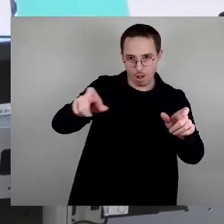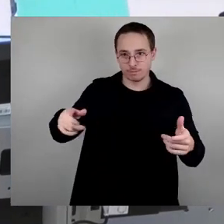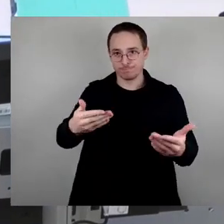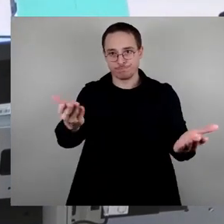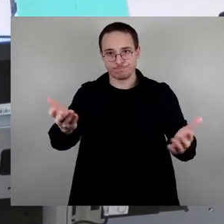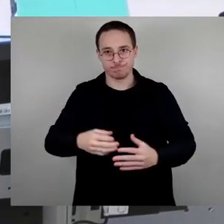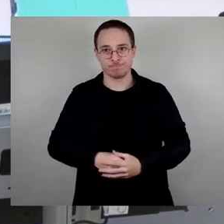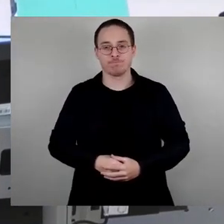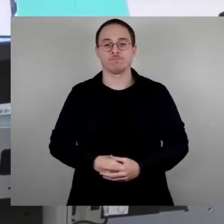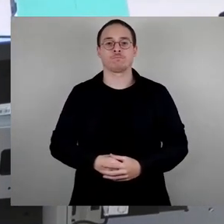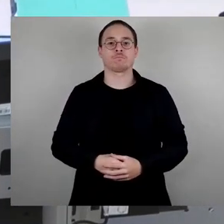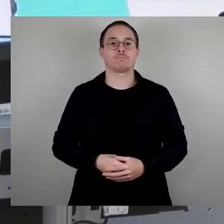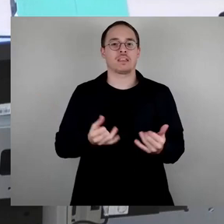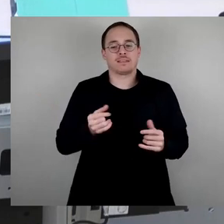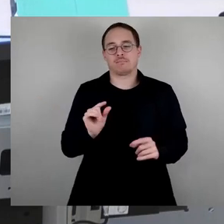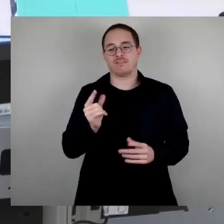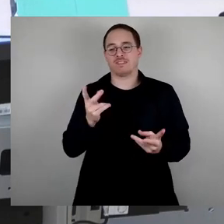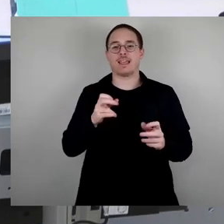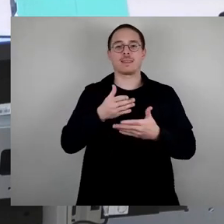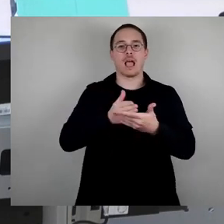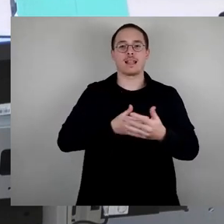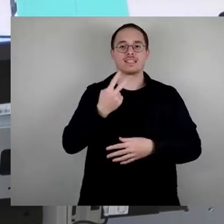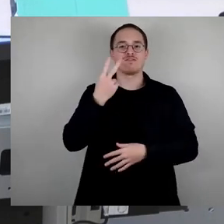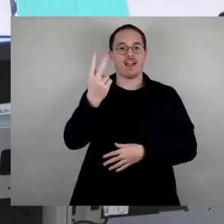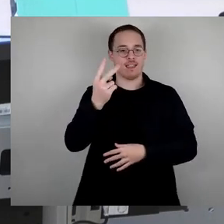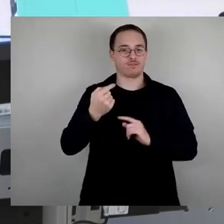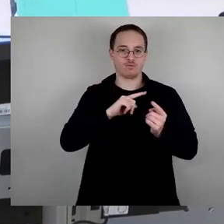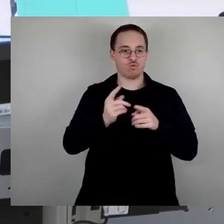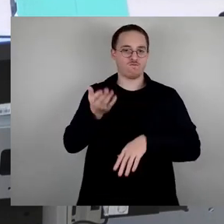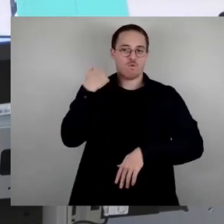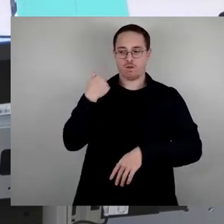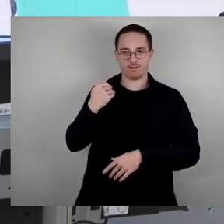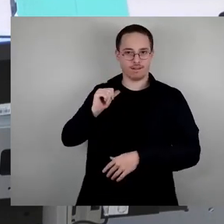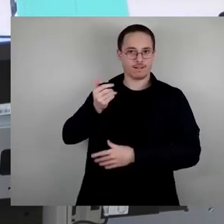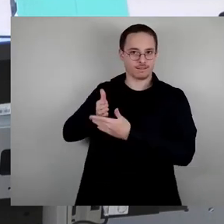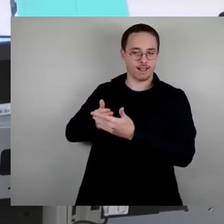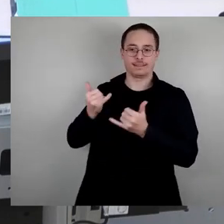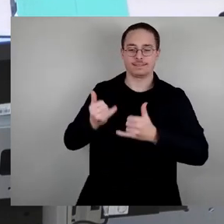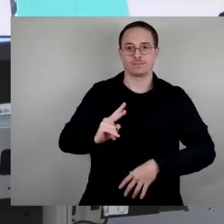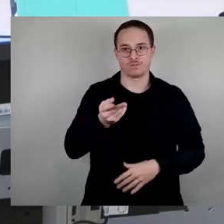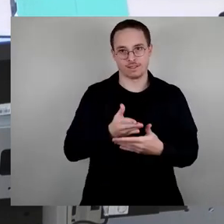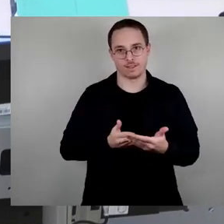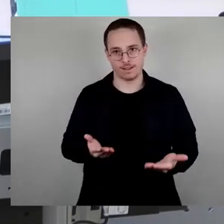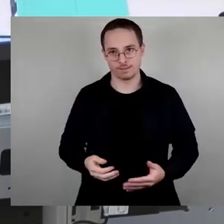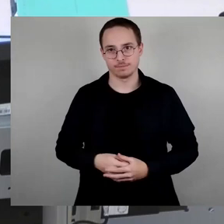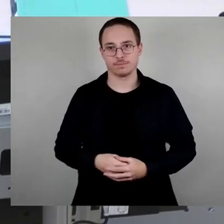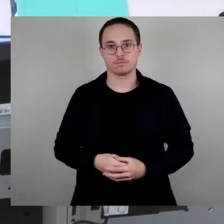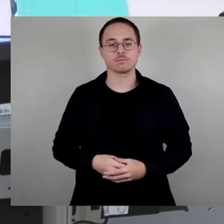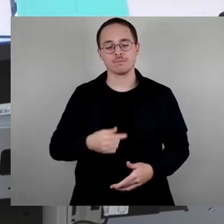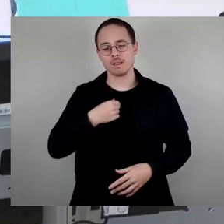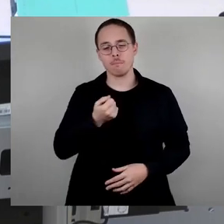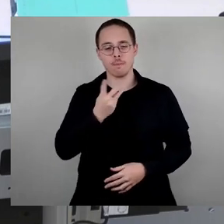ein bisschen Teil 2 der Debatte. Und ich habe mir ein paar Punkte noch behalten, die ich jetzt loswerden will.